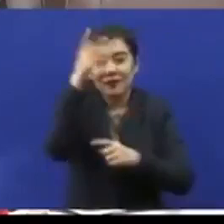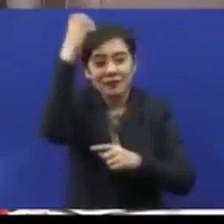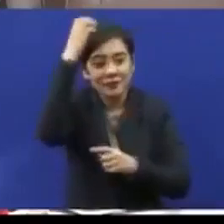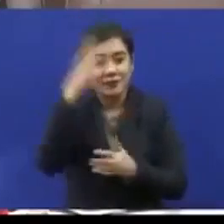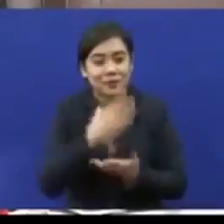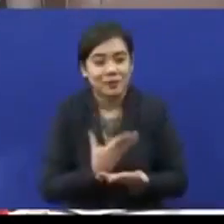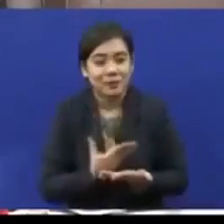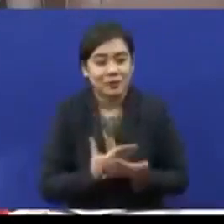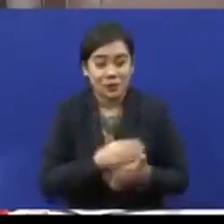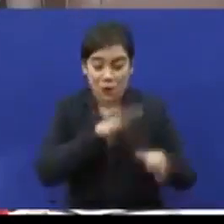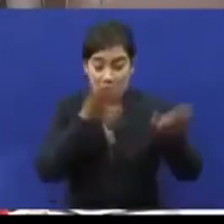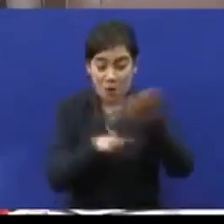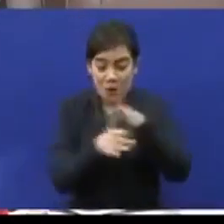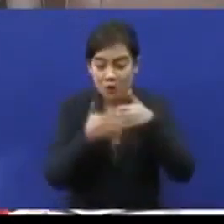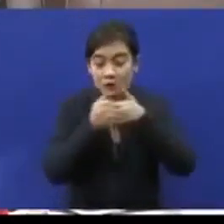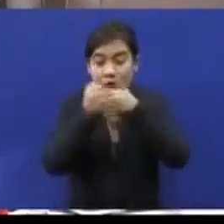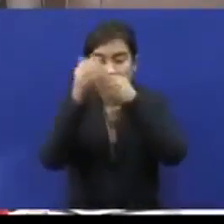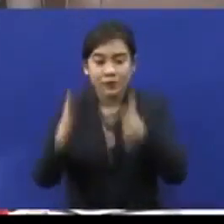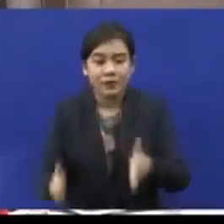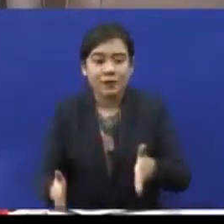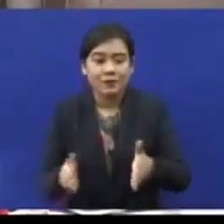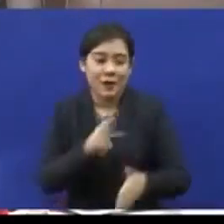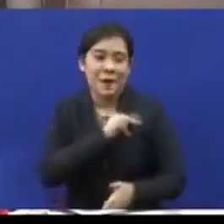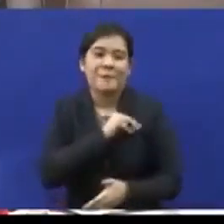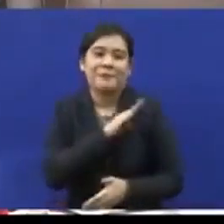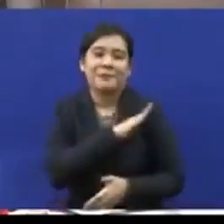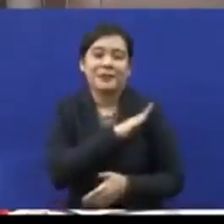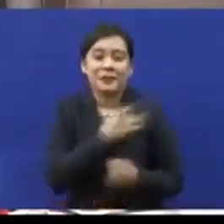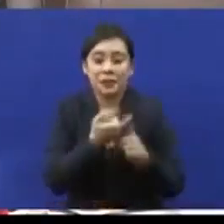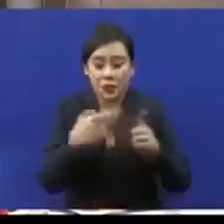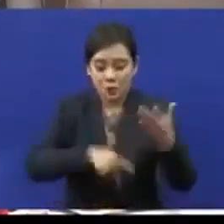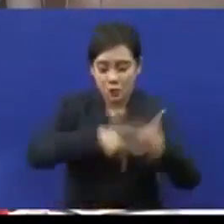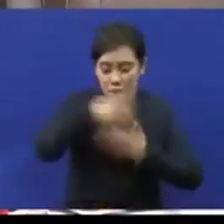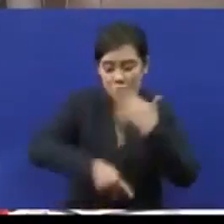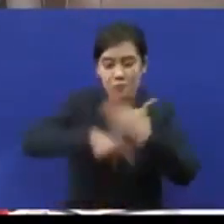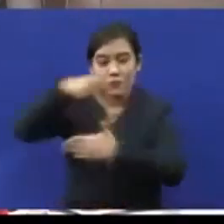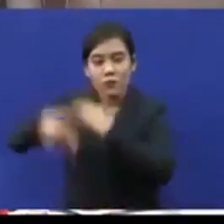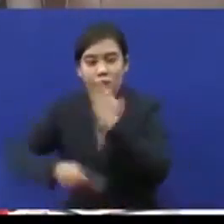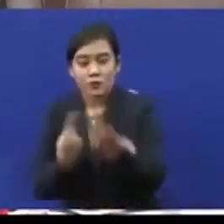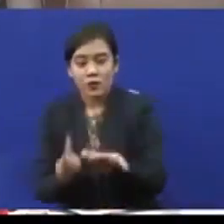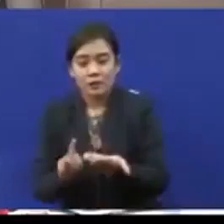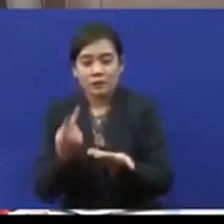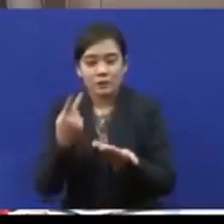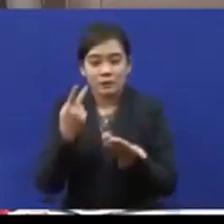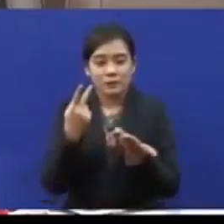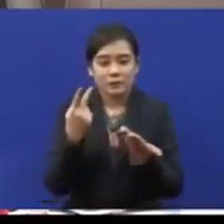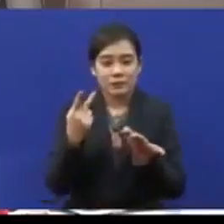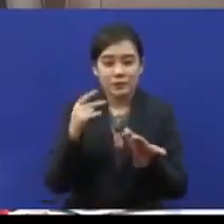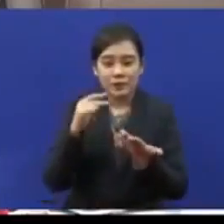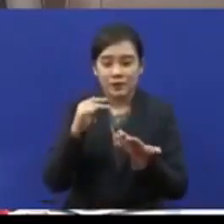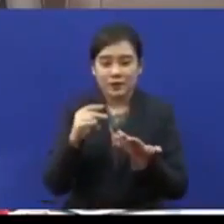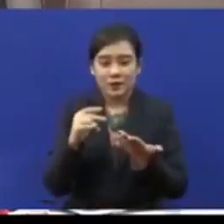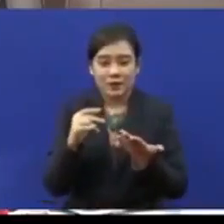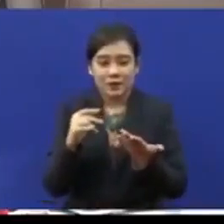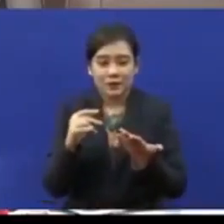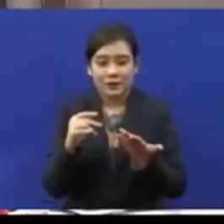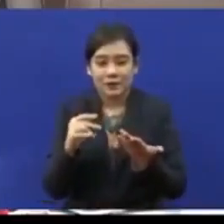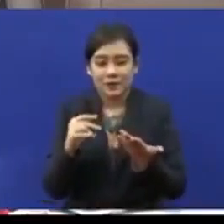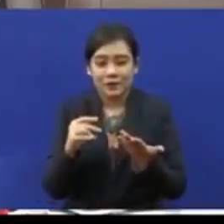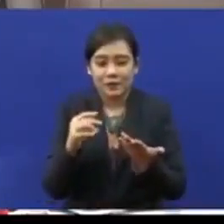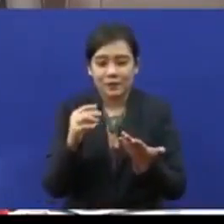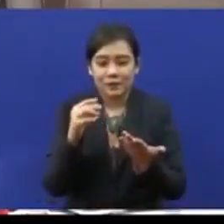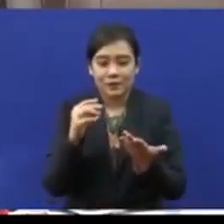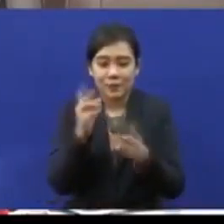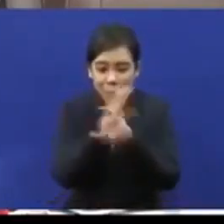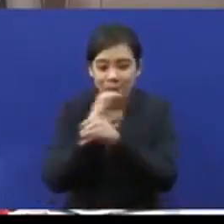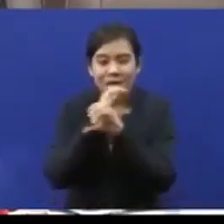Selangor di bawah kepimpinan Datuk Menteri Besar melalui program-program inisiatif peduli rakyat.